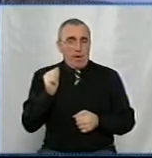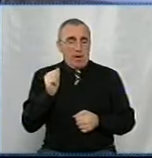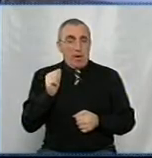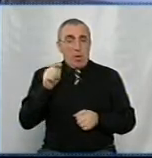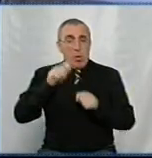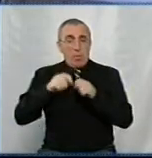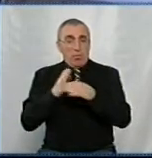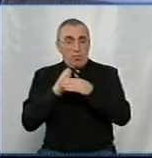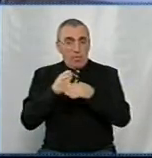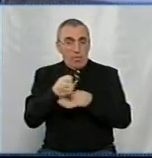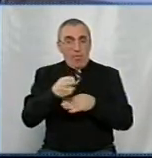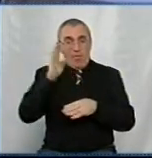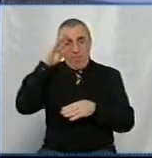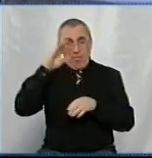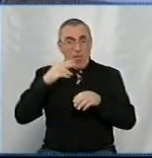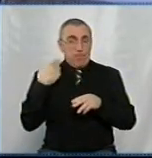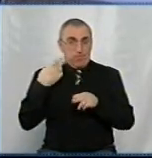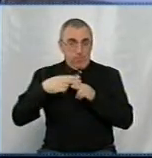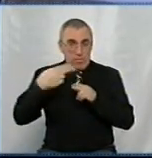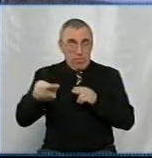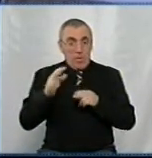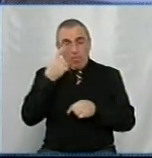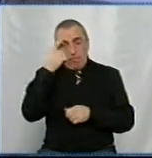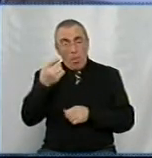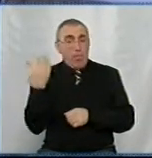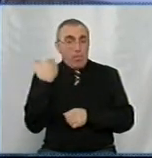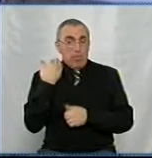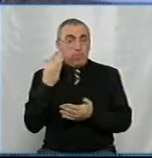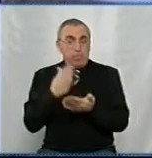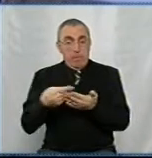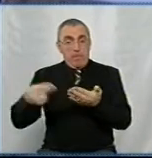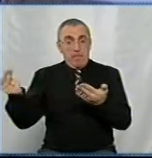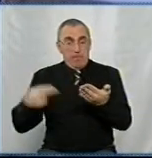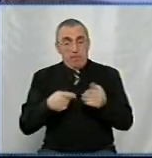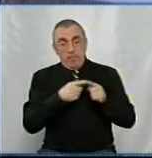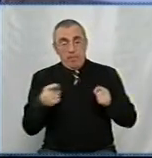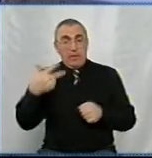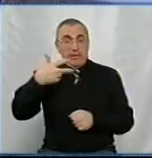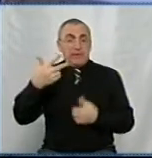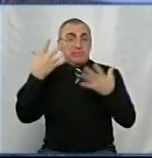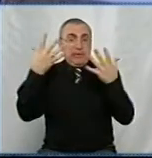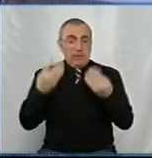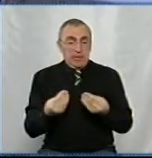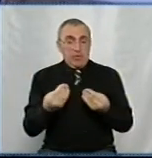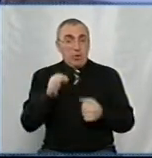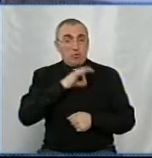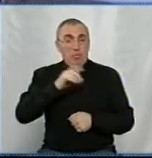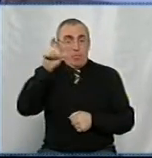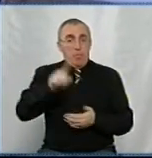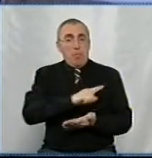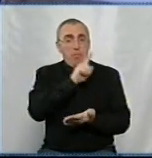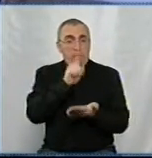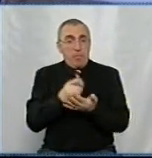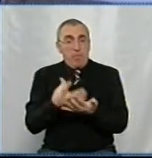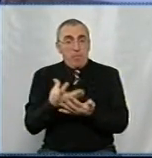помешкання абонента боржника і вручає попередження про борг під підпис. На протязі 30 днів споживач повинен